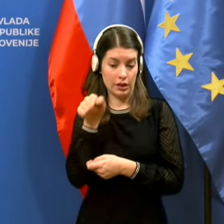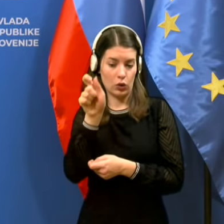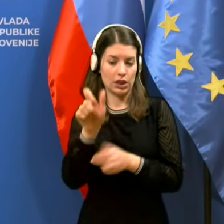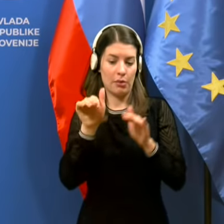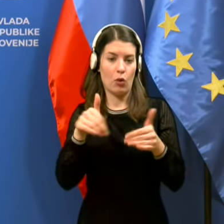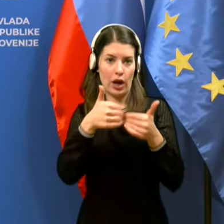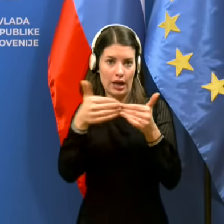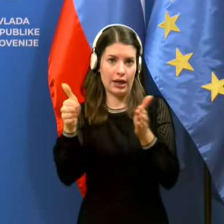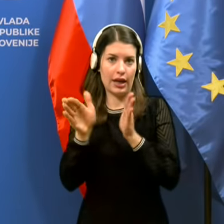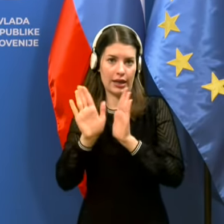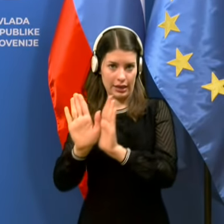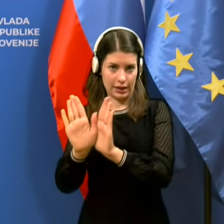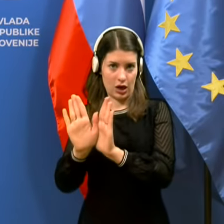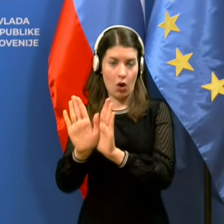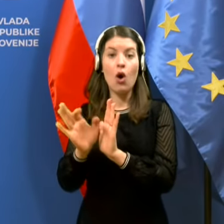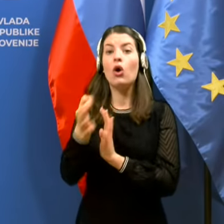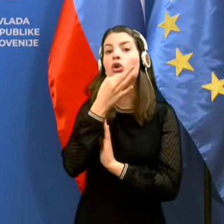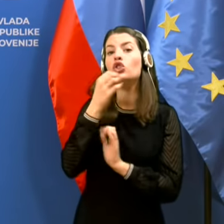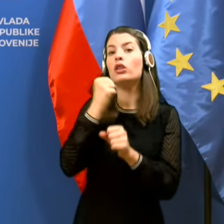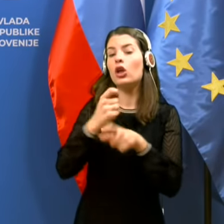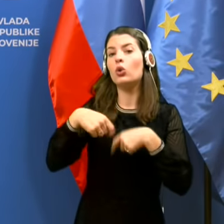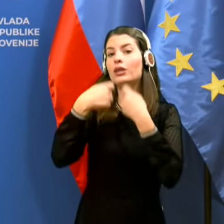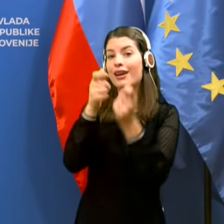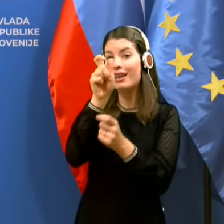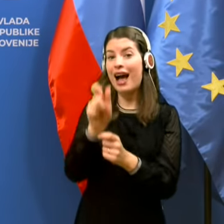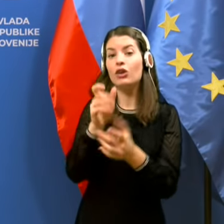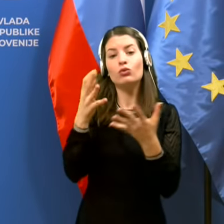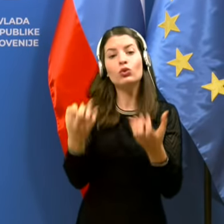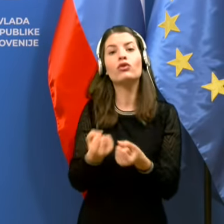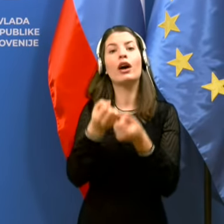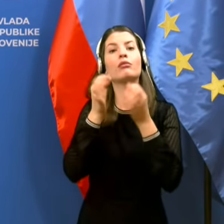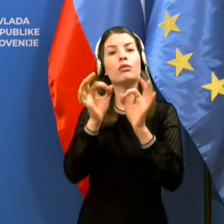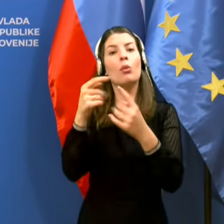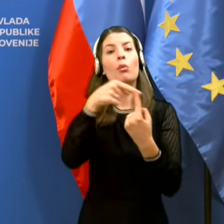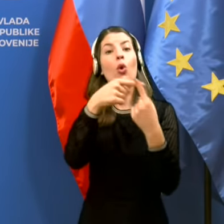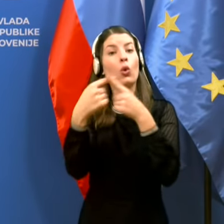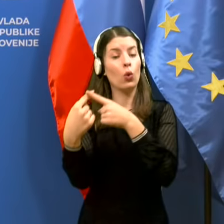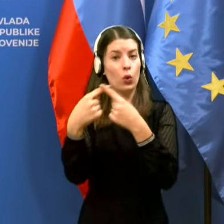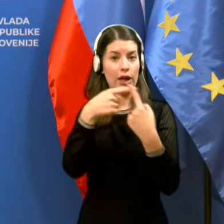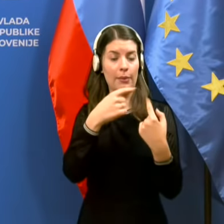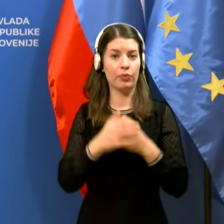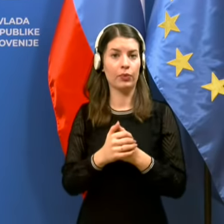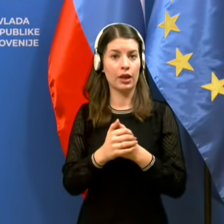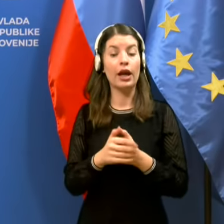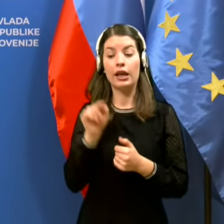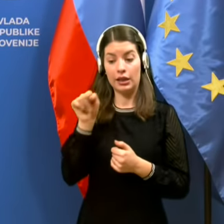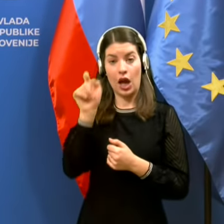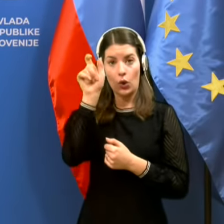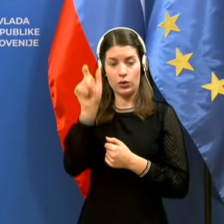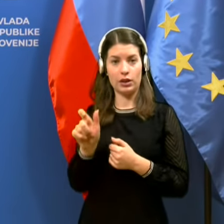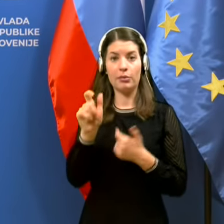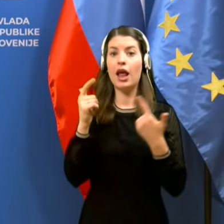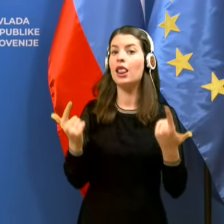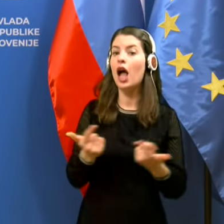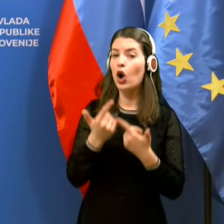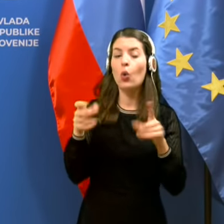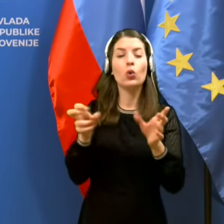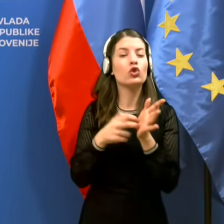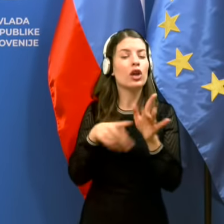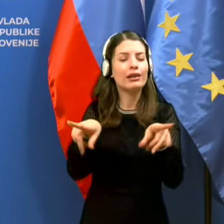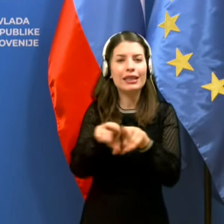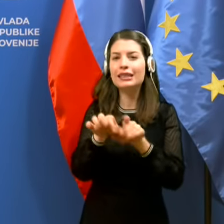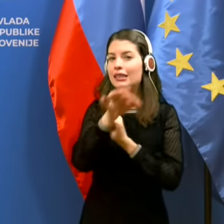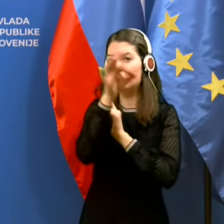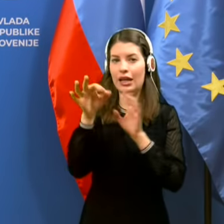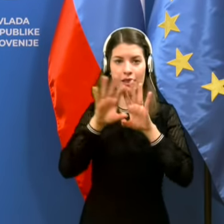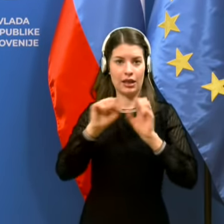karanteno, če seveda delodijalec zagotavlja ustrezne pogoje za izvajanje karantene in seveda bo takšna oseba šla lahko še isti dan